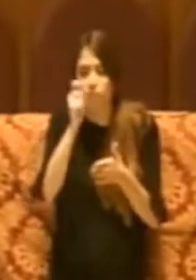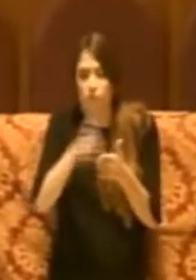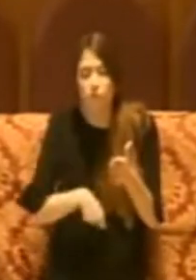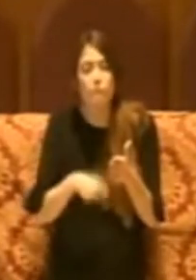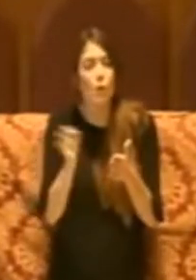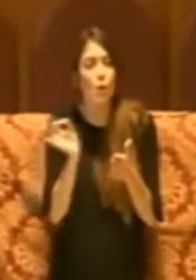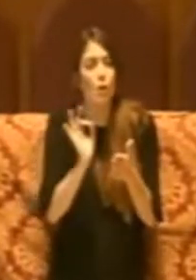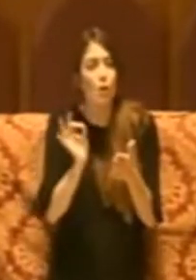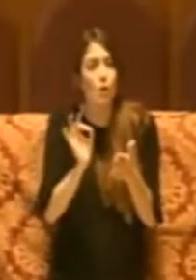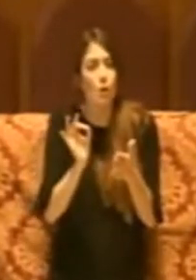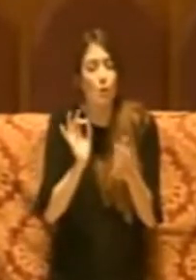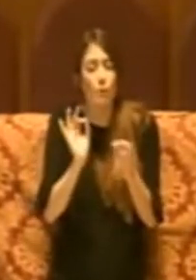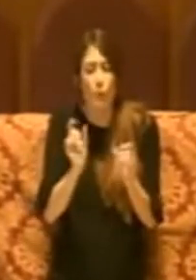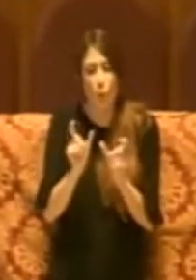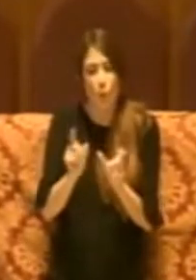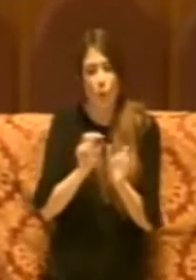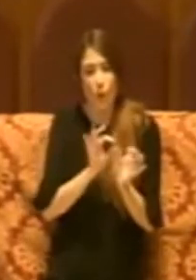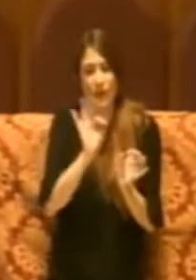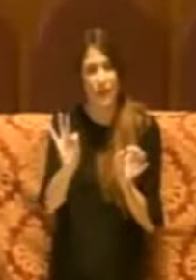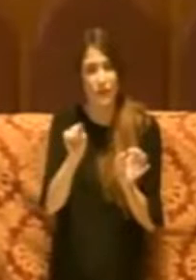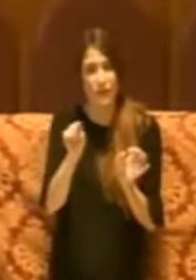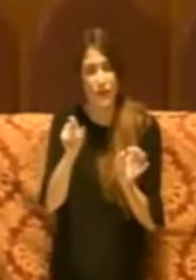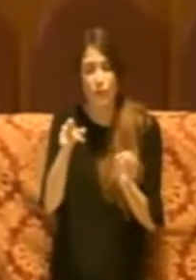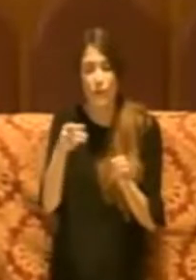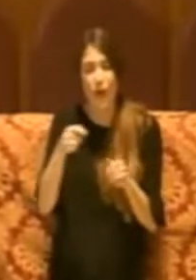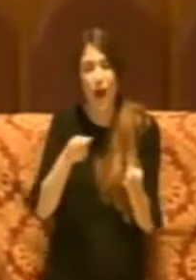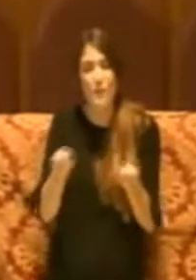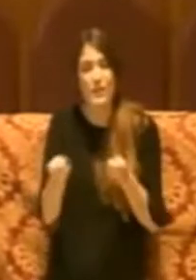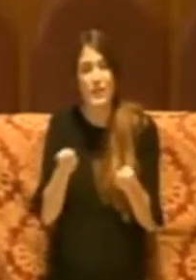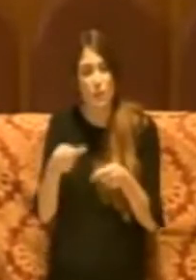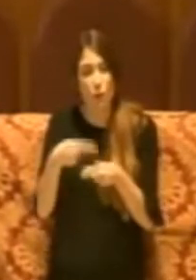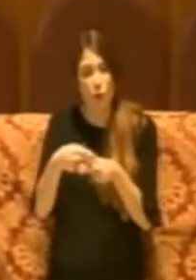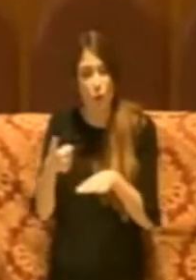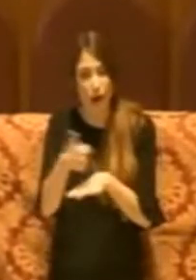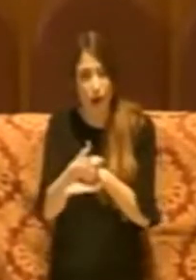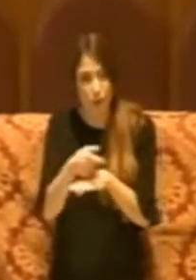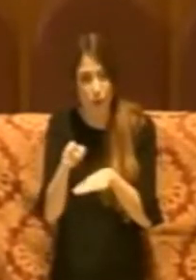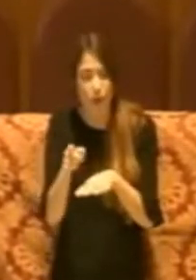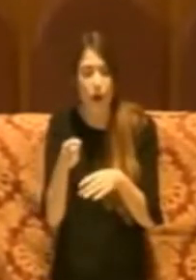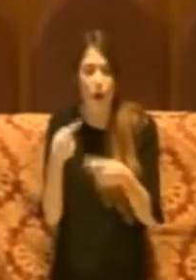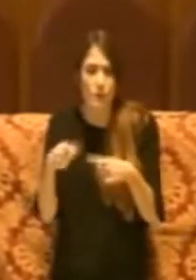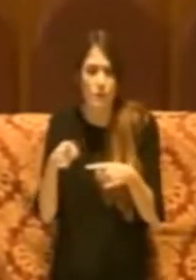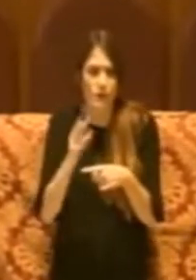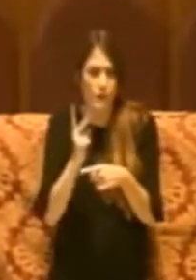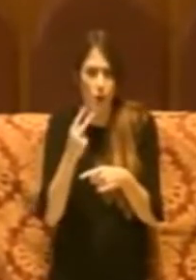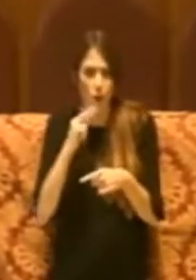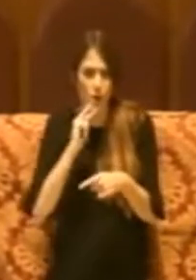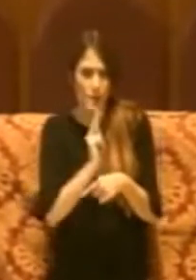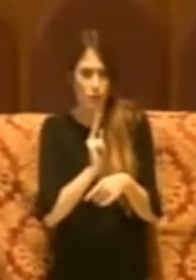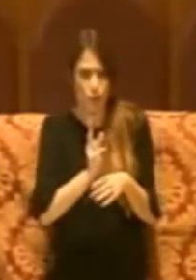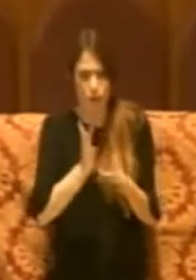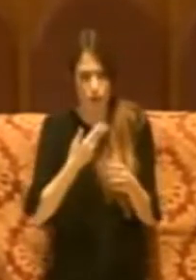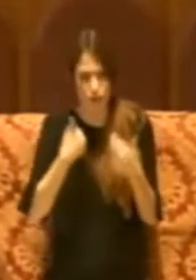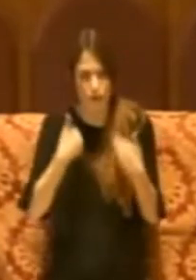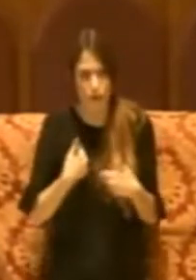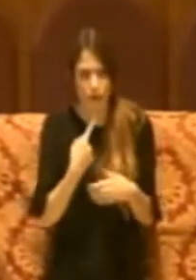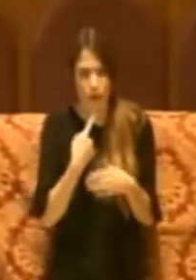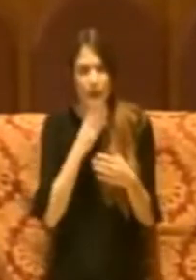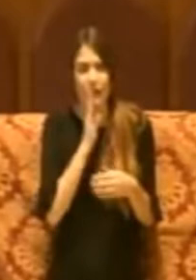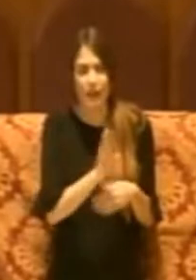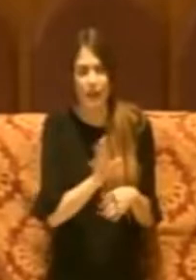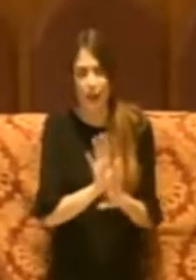confronti dell'amministrazione di Roma Capitale che ovviamente risponde in prima persona, poi eventualmente si